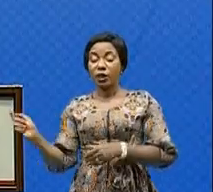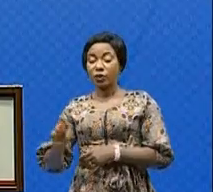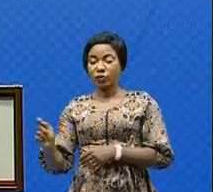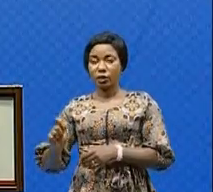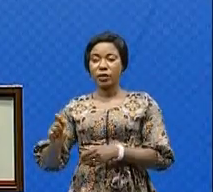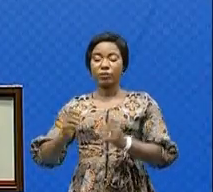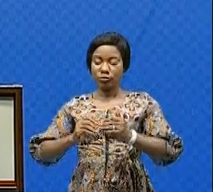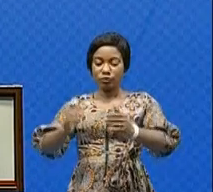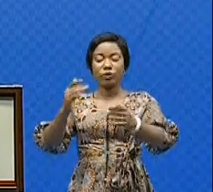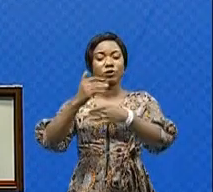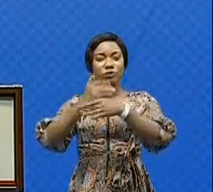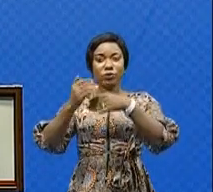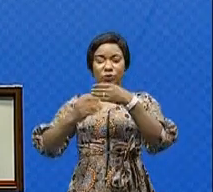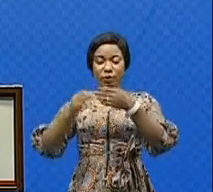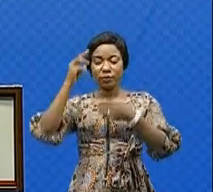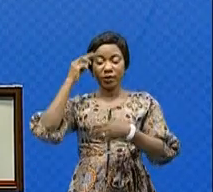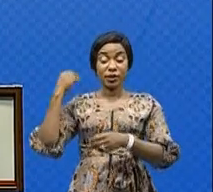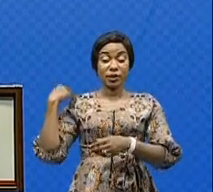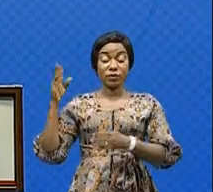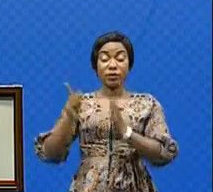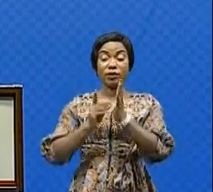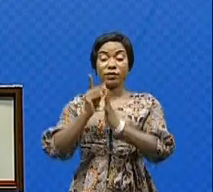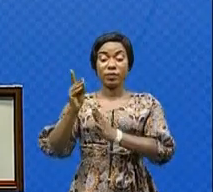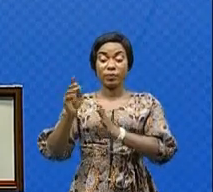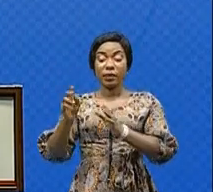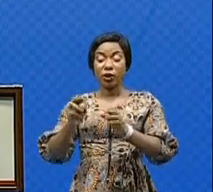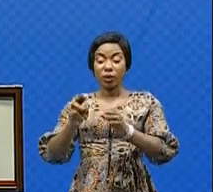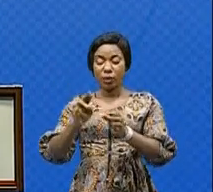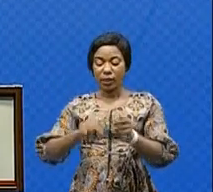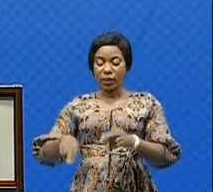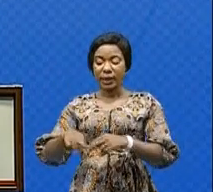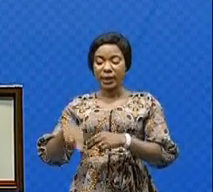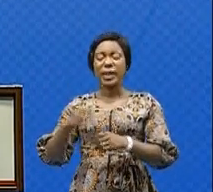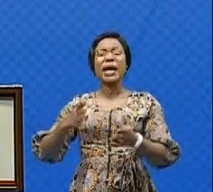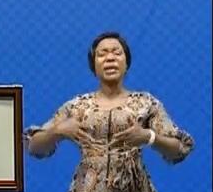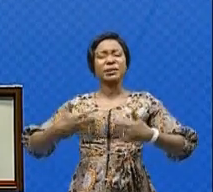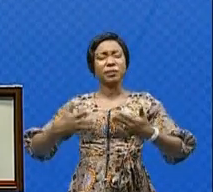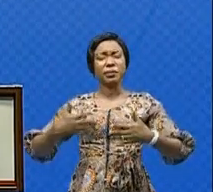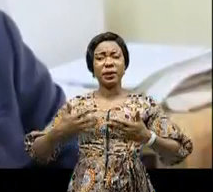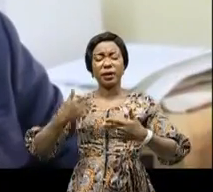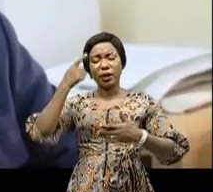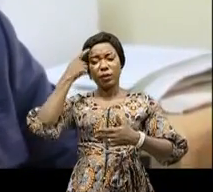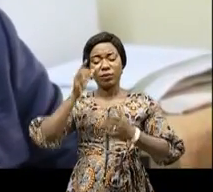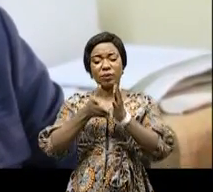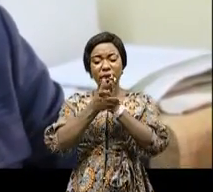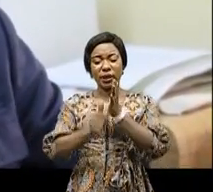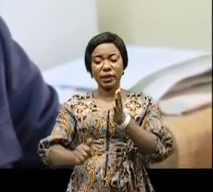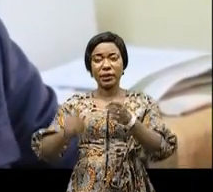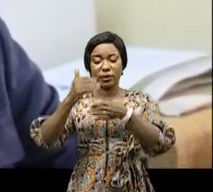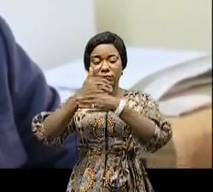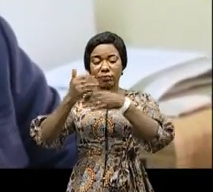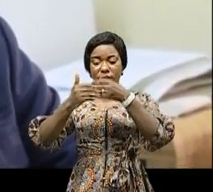Le ministre d'État, ministre du Développement rural, a exprimé sa satisfaction sur la qualité des ouvrages